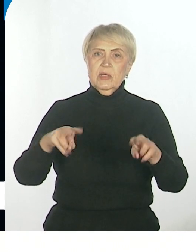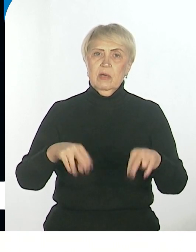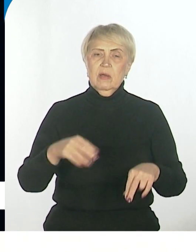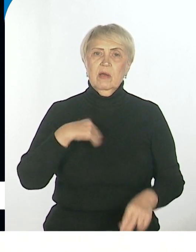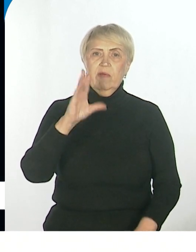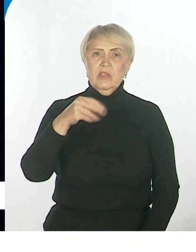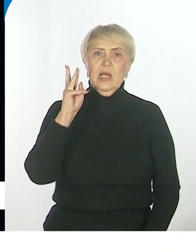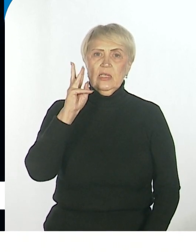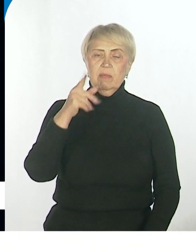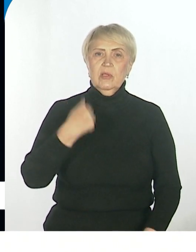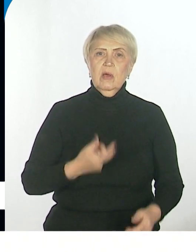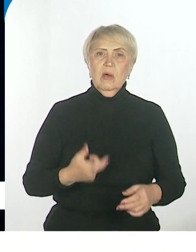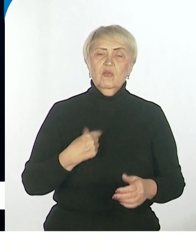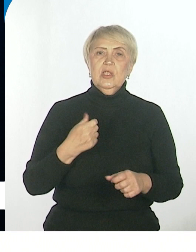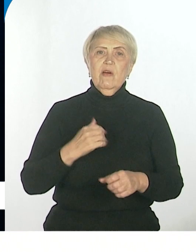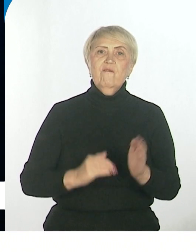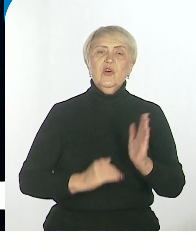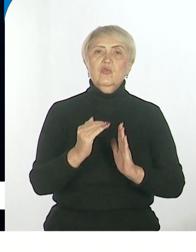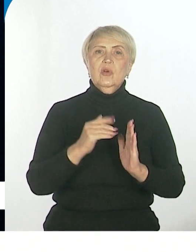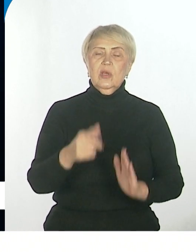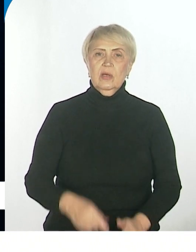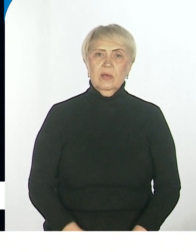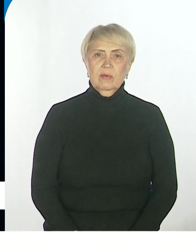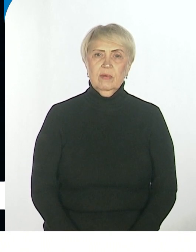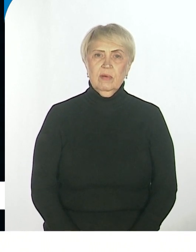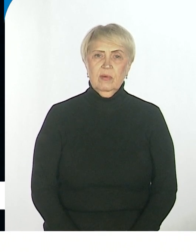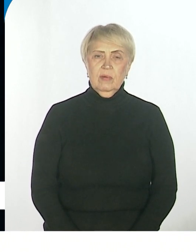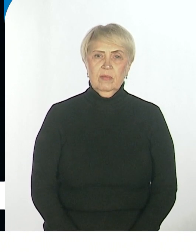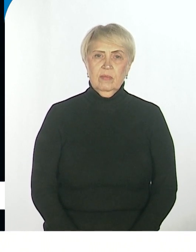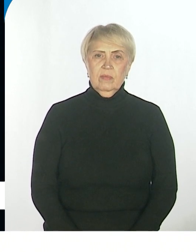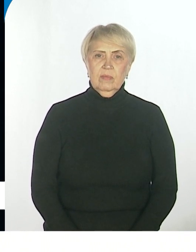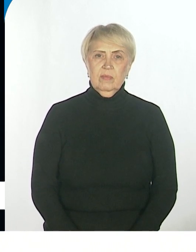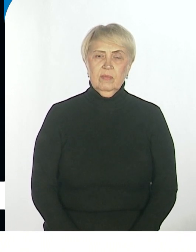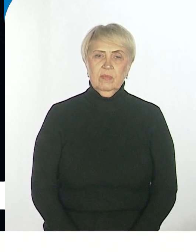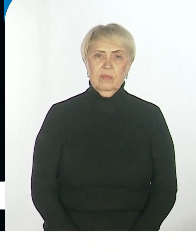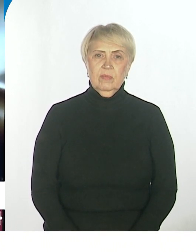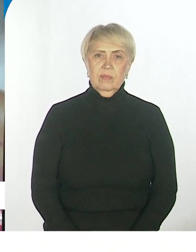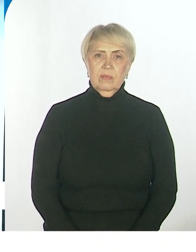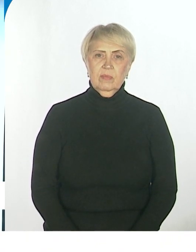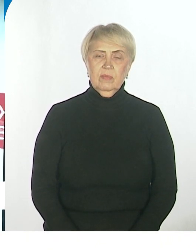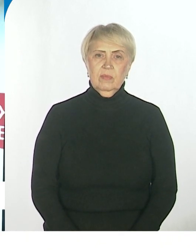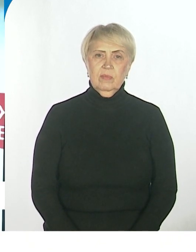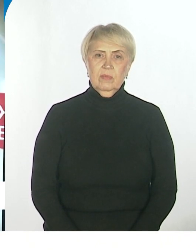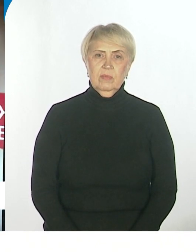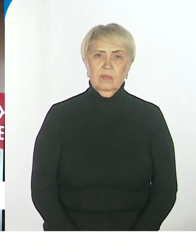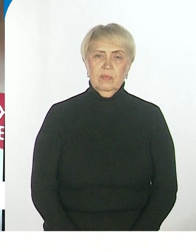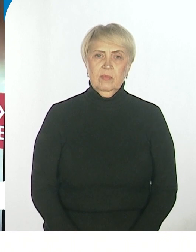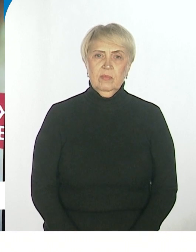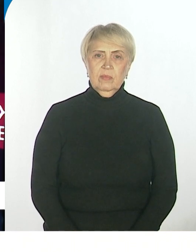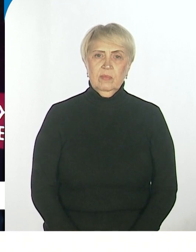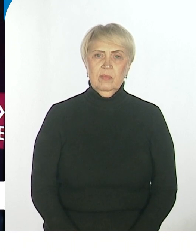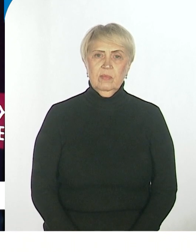что зарплаты на СВО достаточно высокие. Но помимо зарплат, какие преференции получают военные? Вы знаете, почему-то